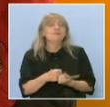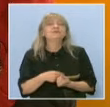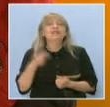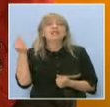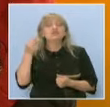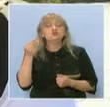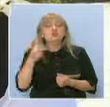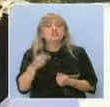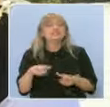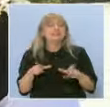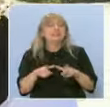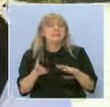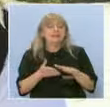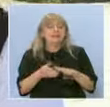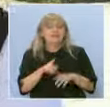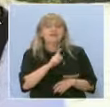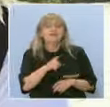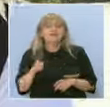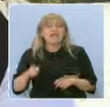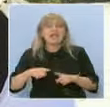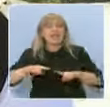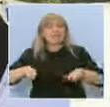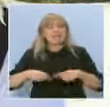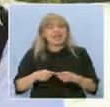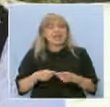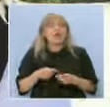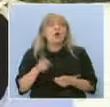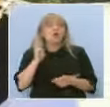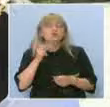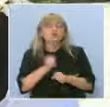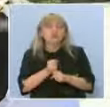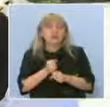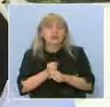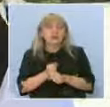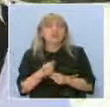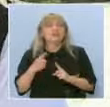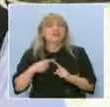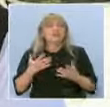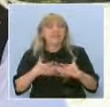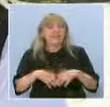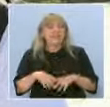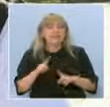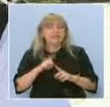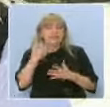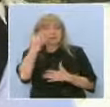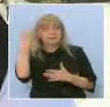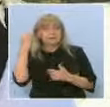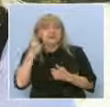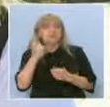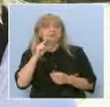изобразителни материала. Във всяка стая колегите ще работят на новативни техники, но няма да забравяме да говорим за емоците,